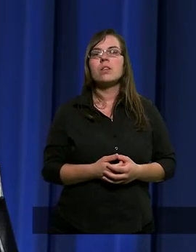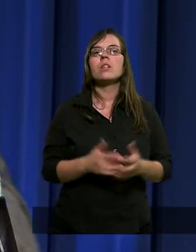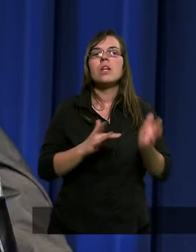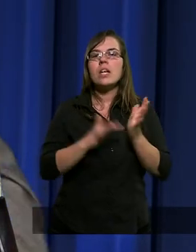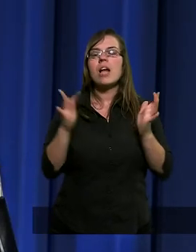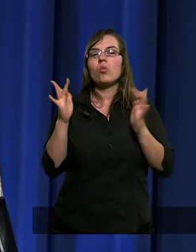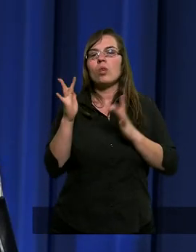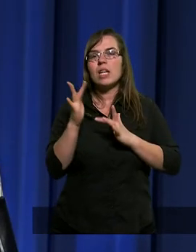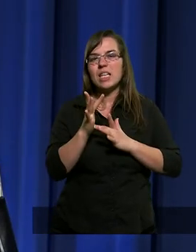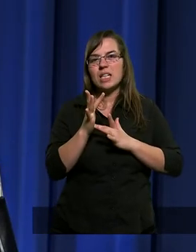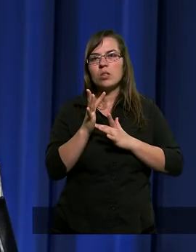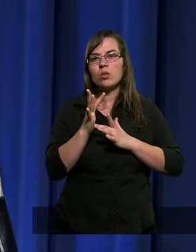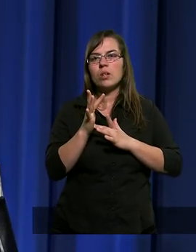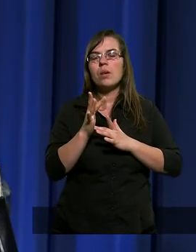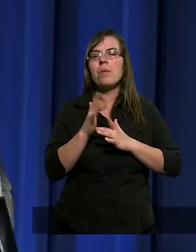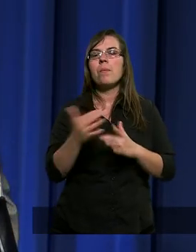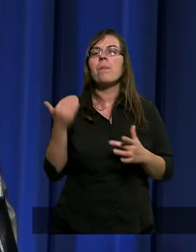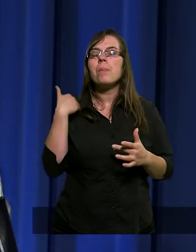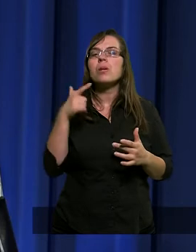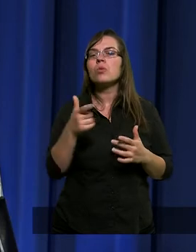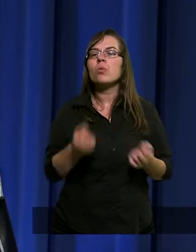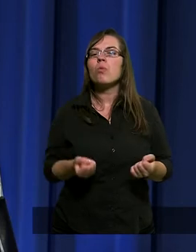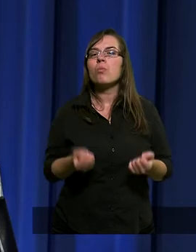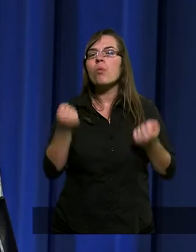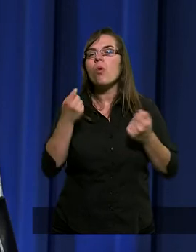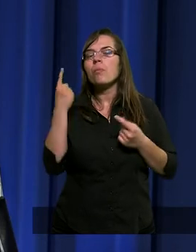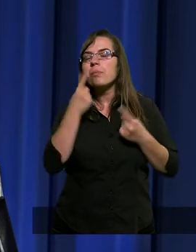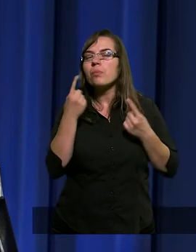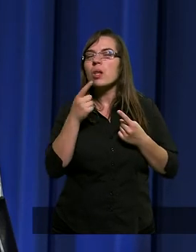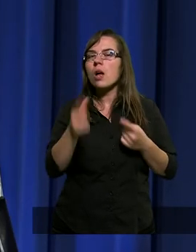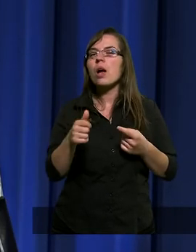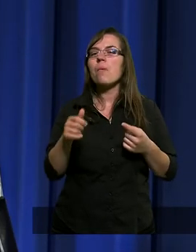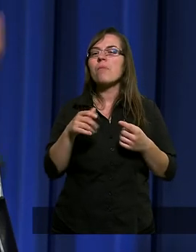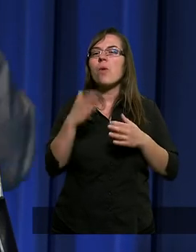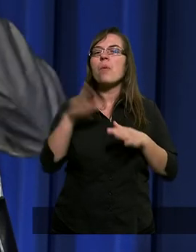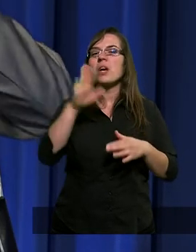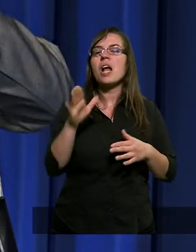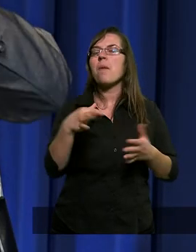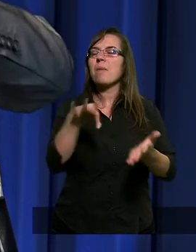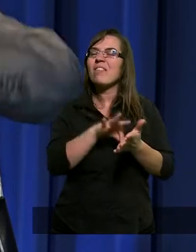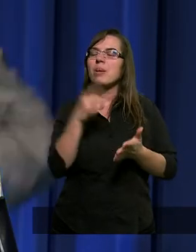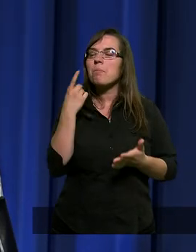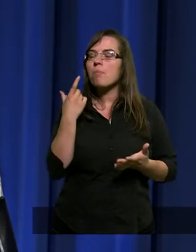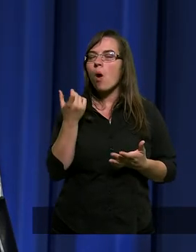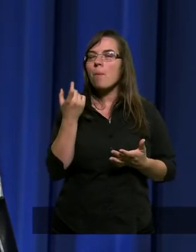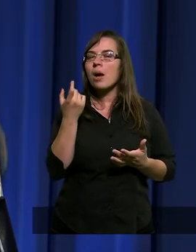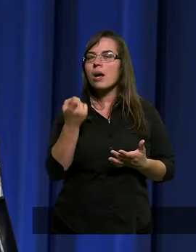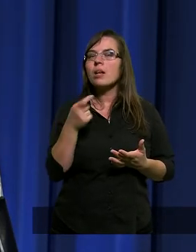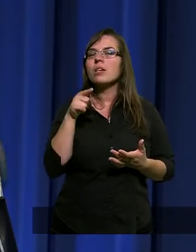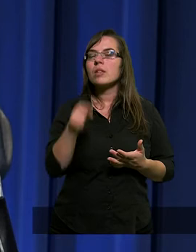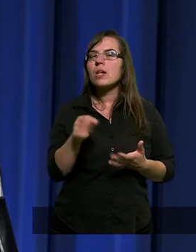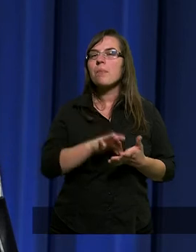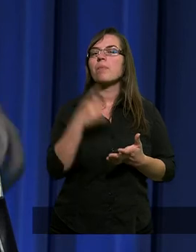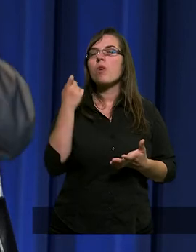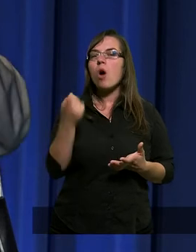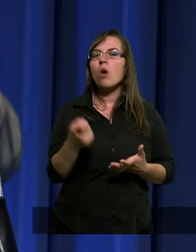Jezus Chrystus był wzmocniony przez Boga. Ale w którym momencie? W